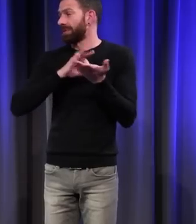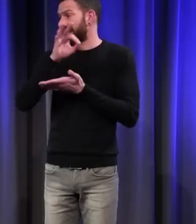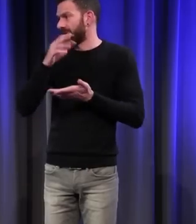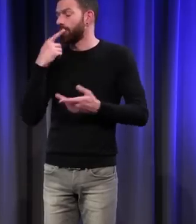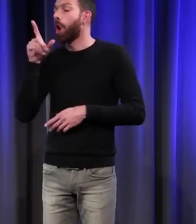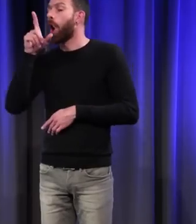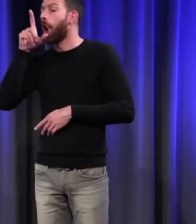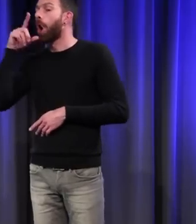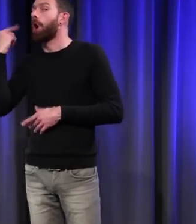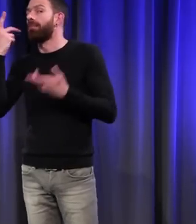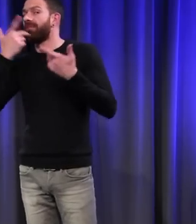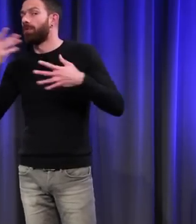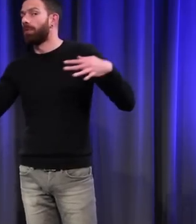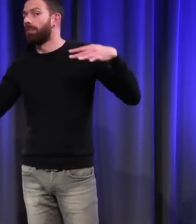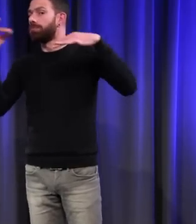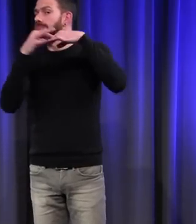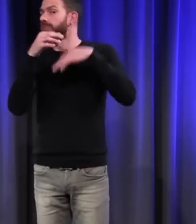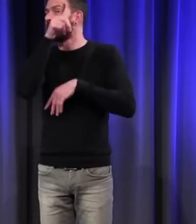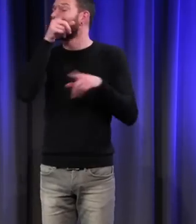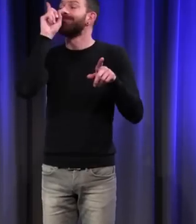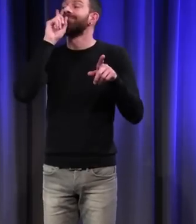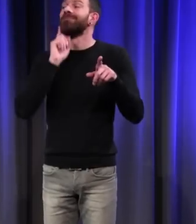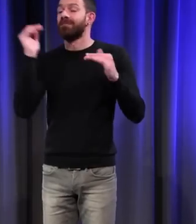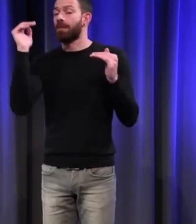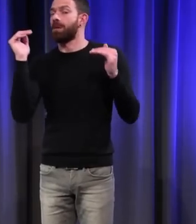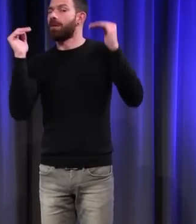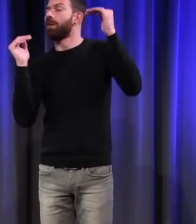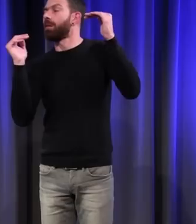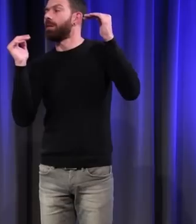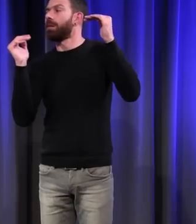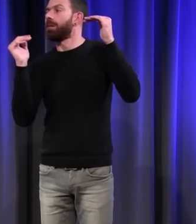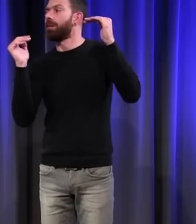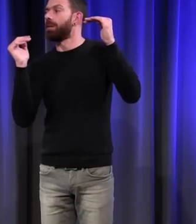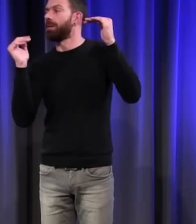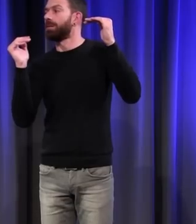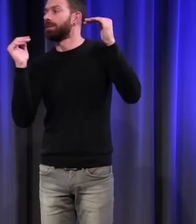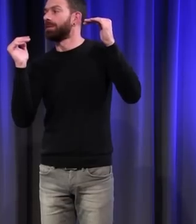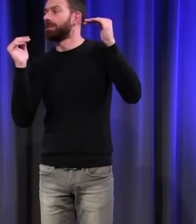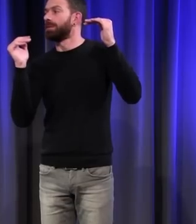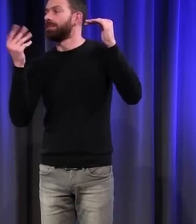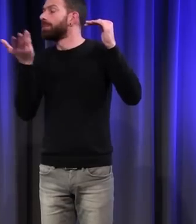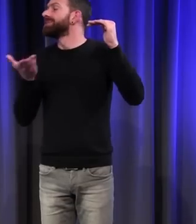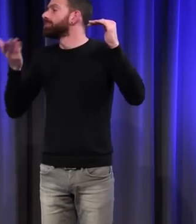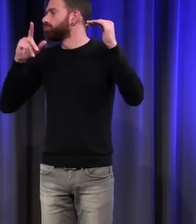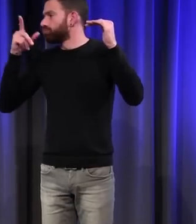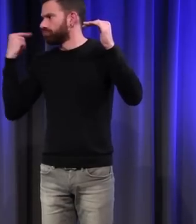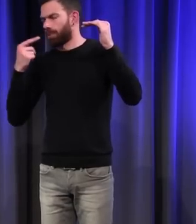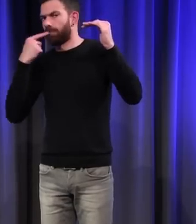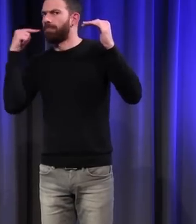de se marier avec une femme un petit peu plus au-dessus de sa condition à lui.